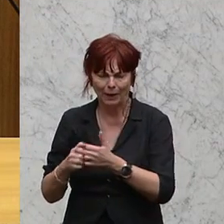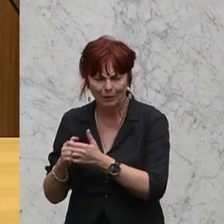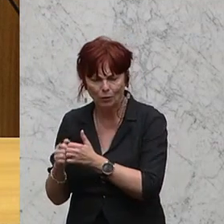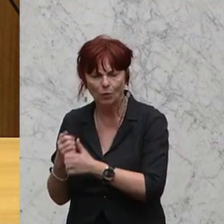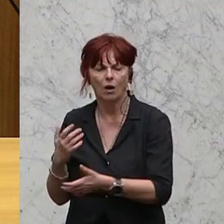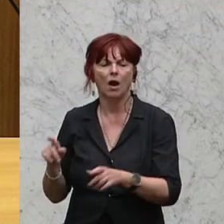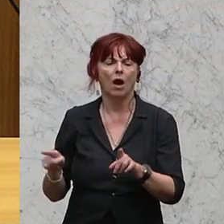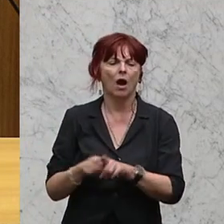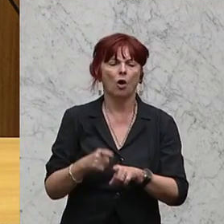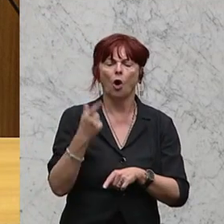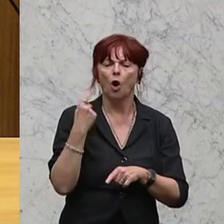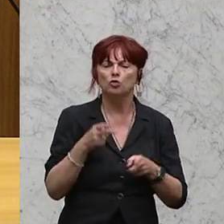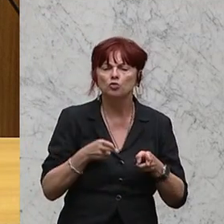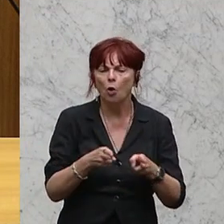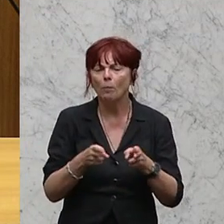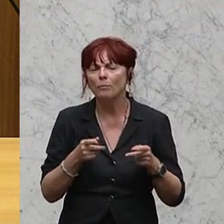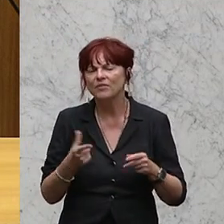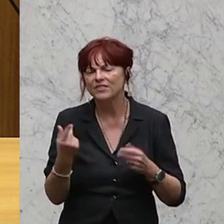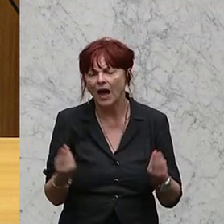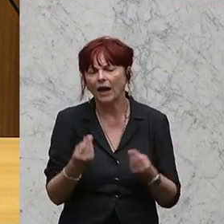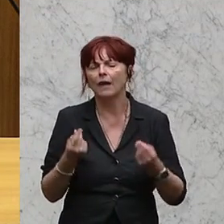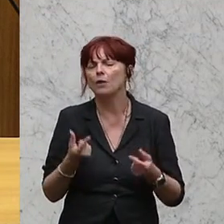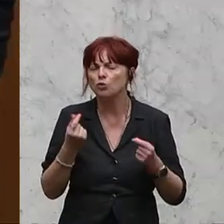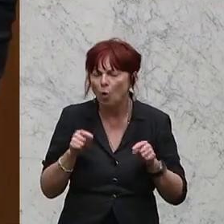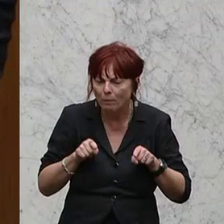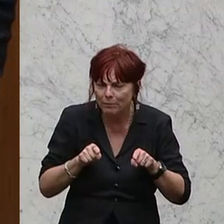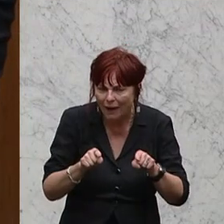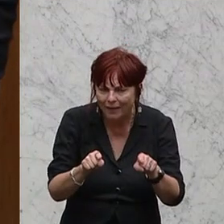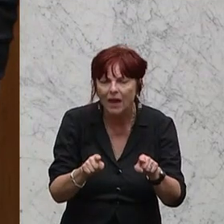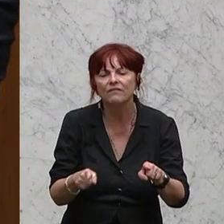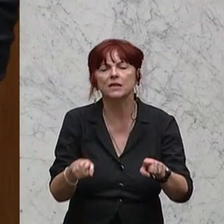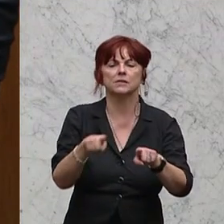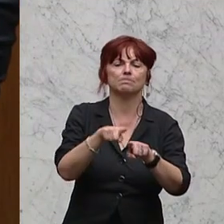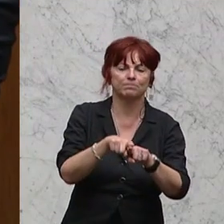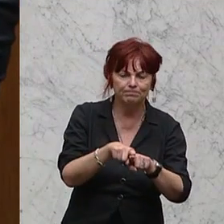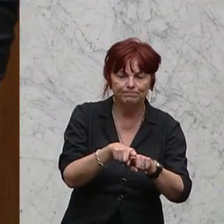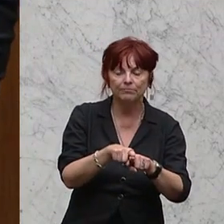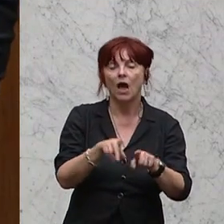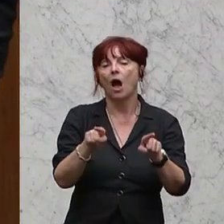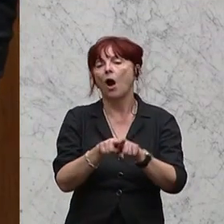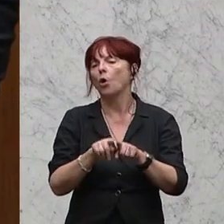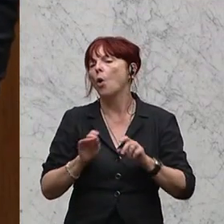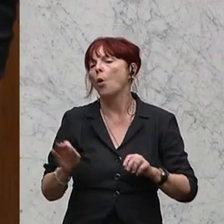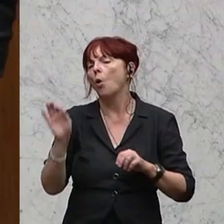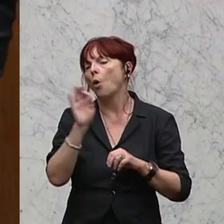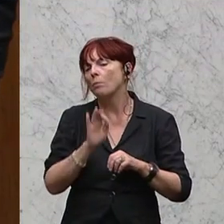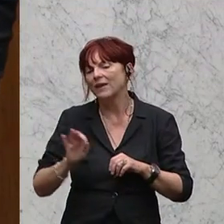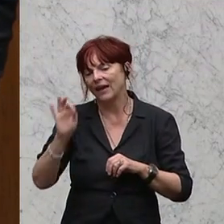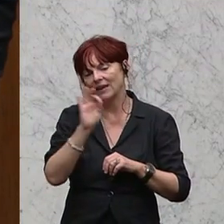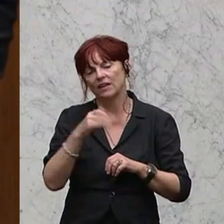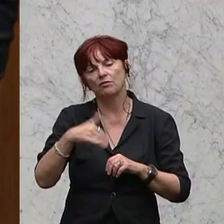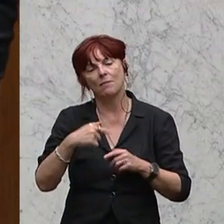Zusammenführung der Doppelgleisigkeiten, also es sind so viele Modelle drinnen, Objektivierungsverfahren bei der Leiter,